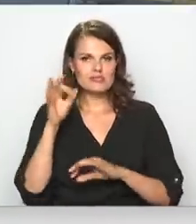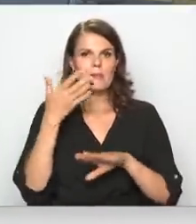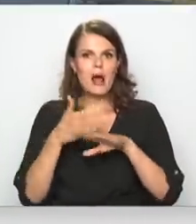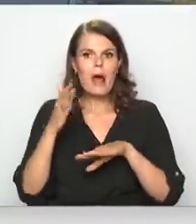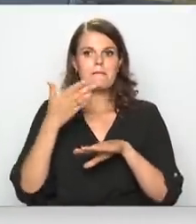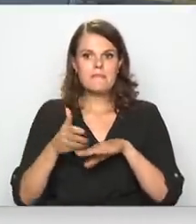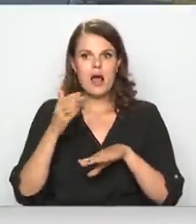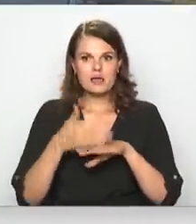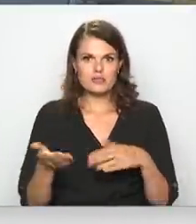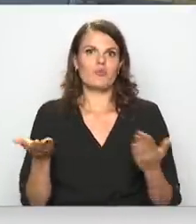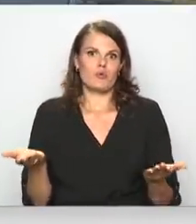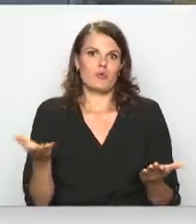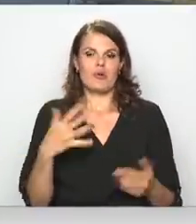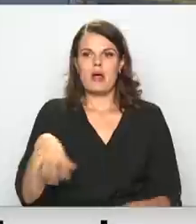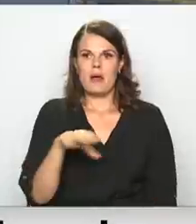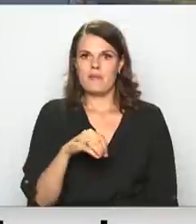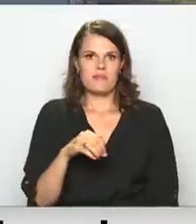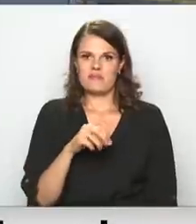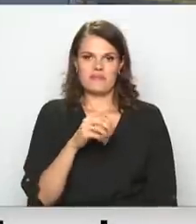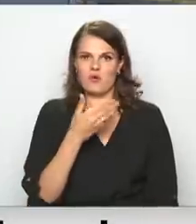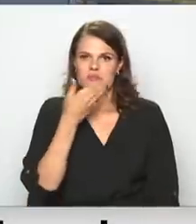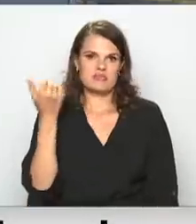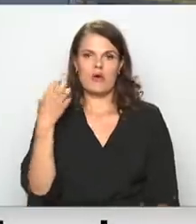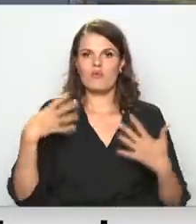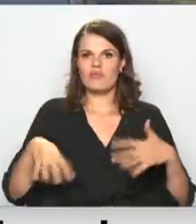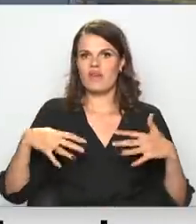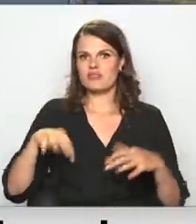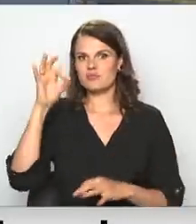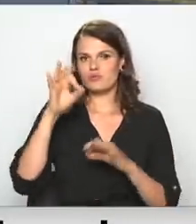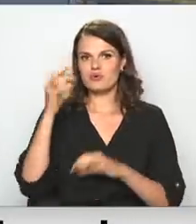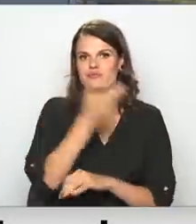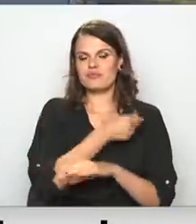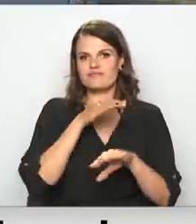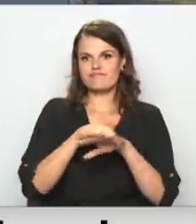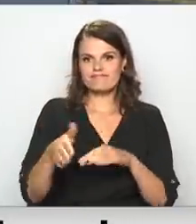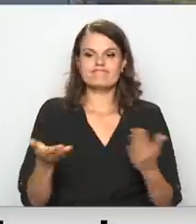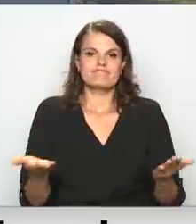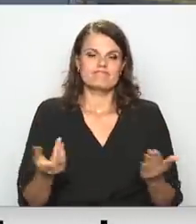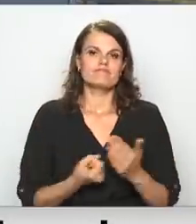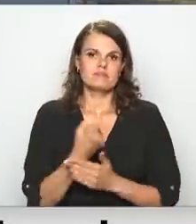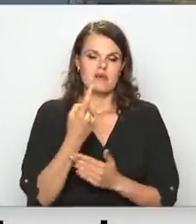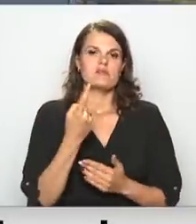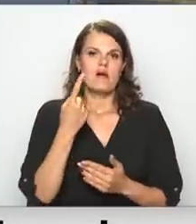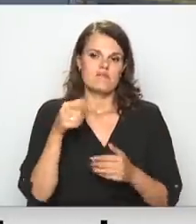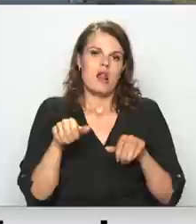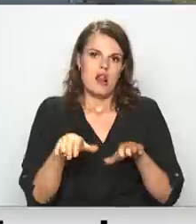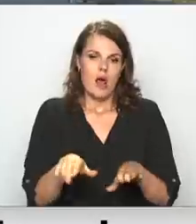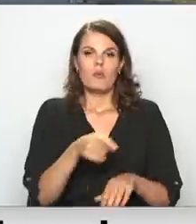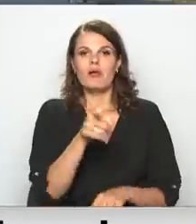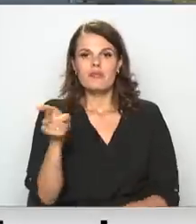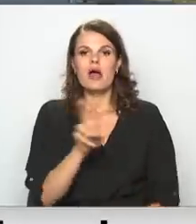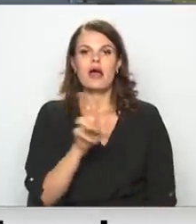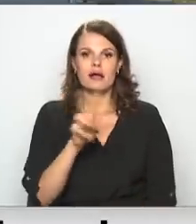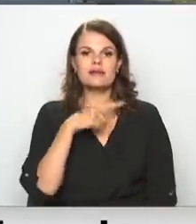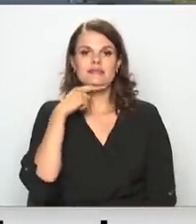solim, tad lūk, mēs neesam tos 90% sasnieguši. Atiecīgi varam pieņemt lēmu un tie, kuri